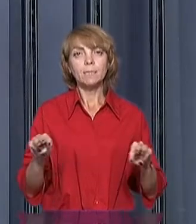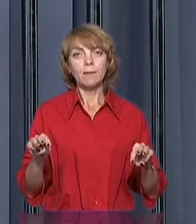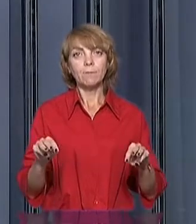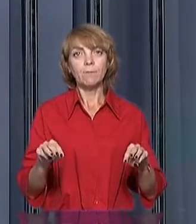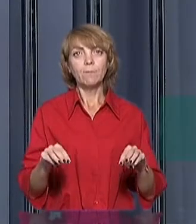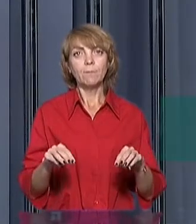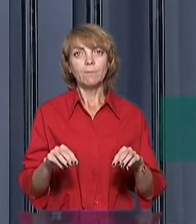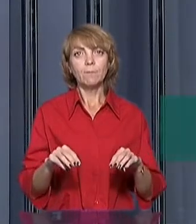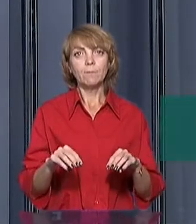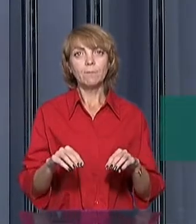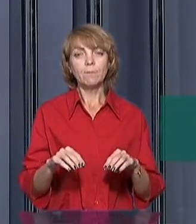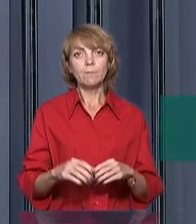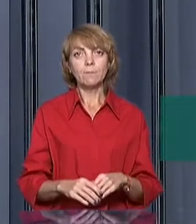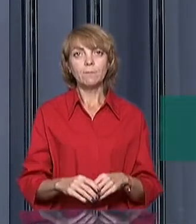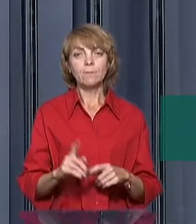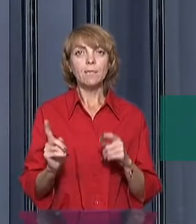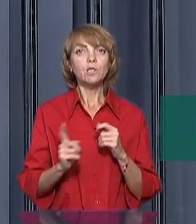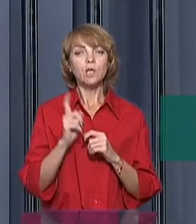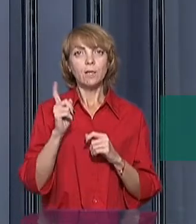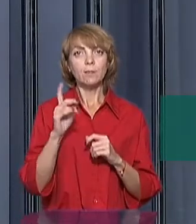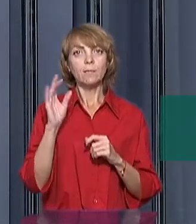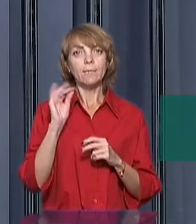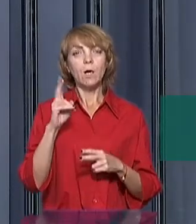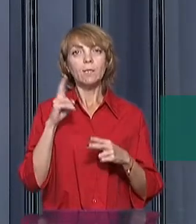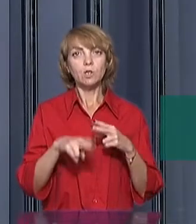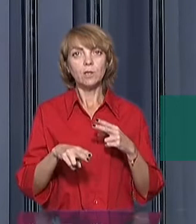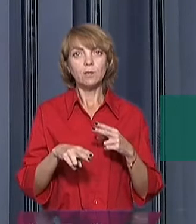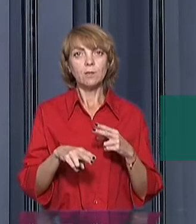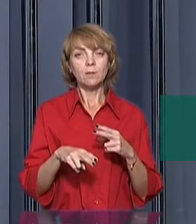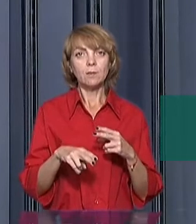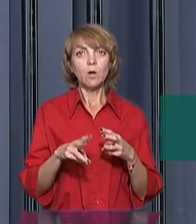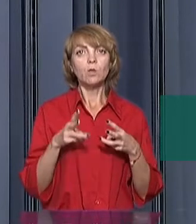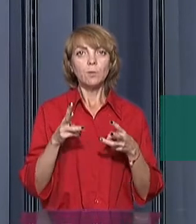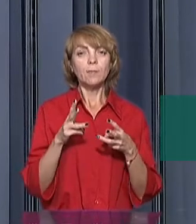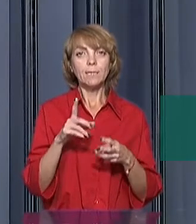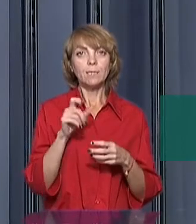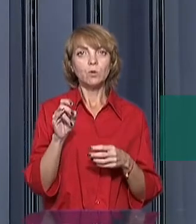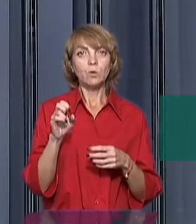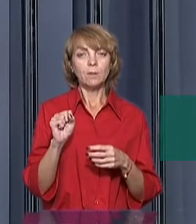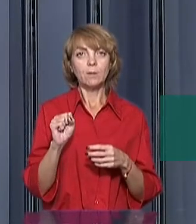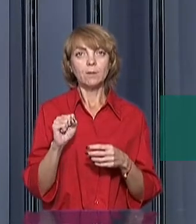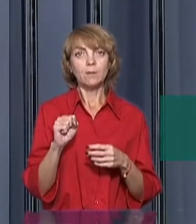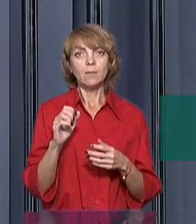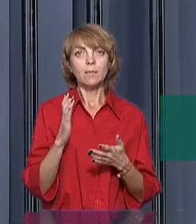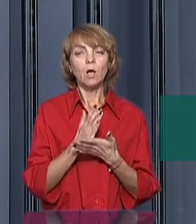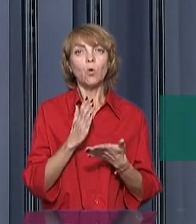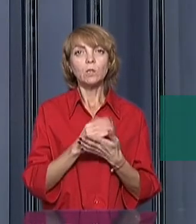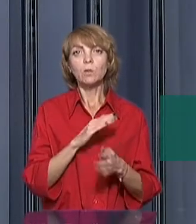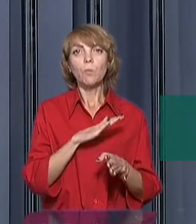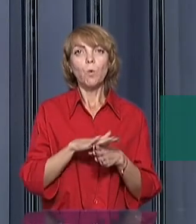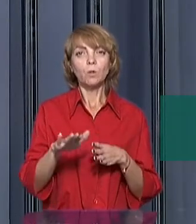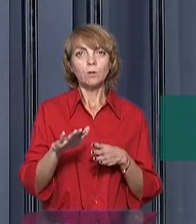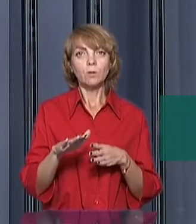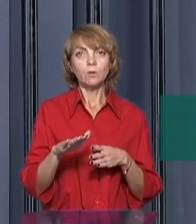начало і окончання топливного сезону знаходиться повністю